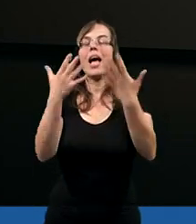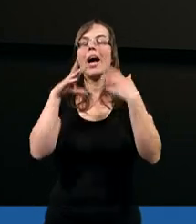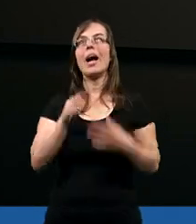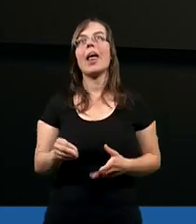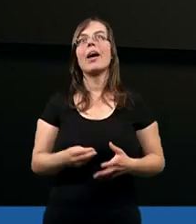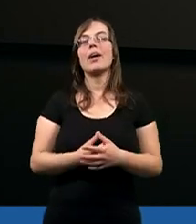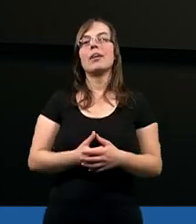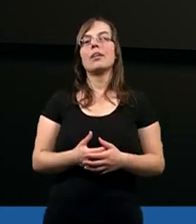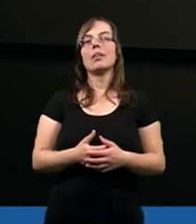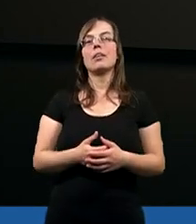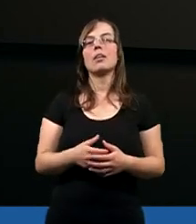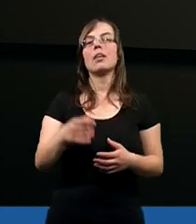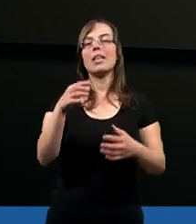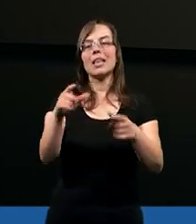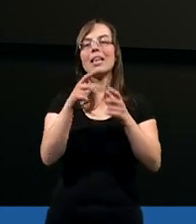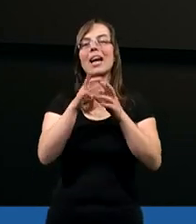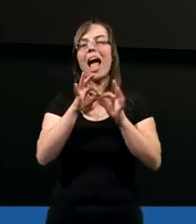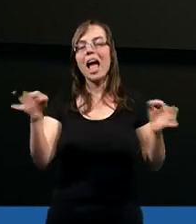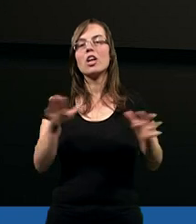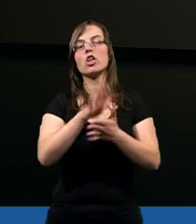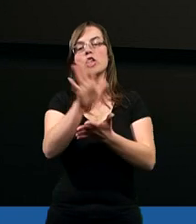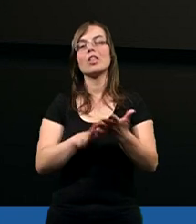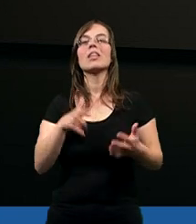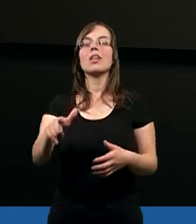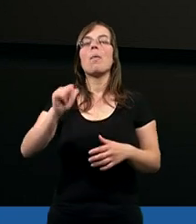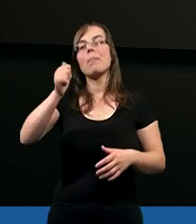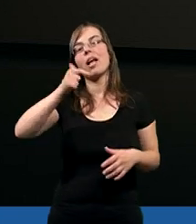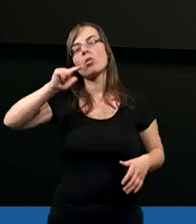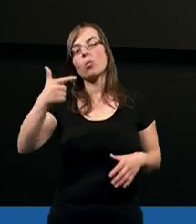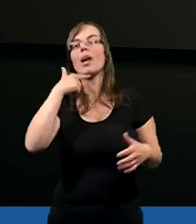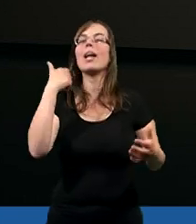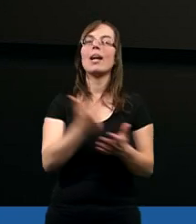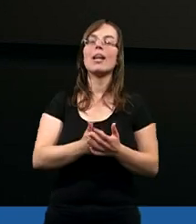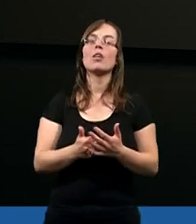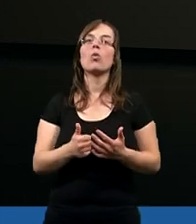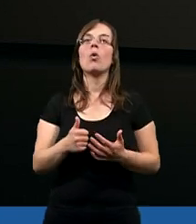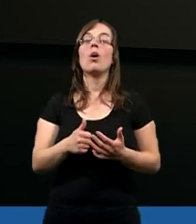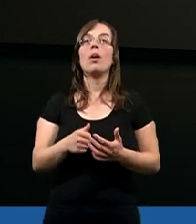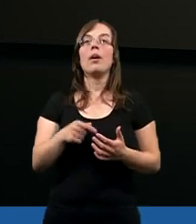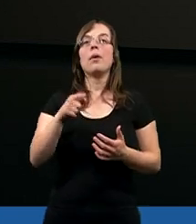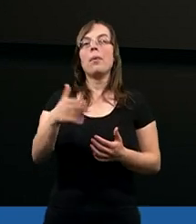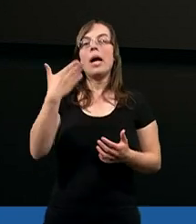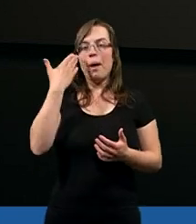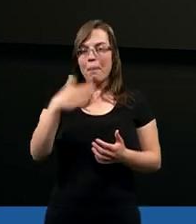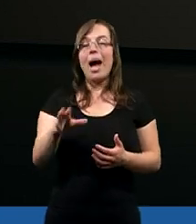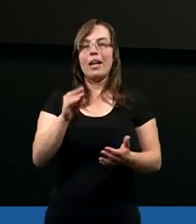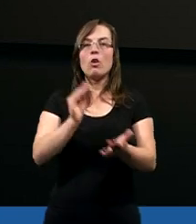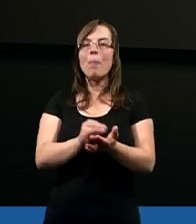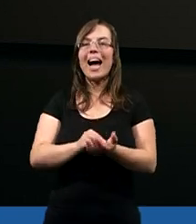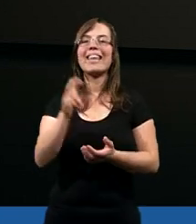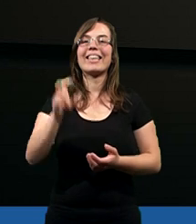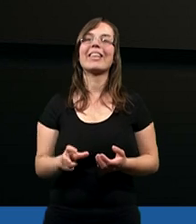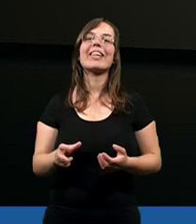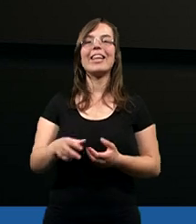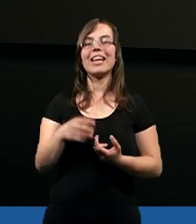w całej treści zarówno pierwszego, jak i drugiego listu takich bardzo praktycznych,